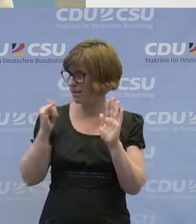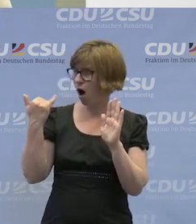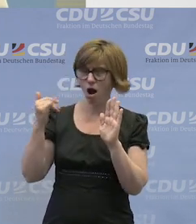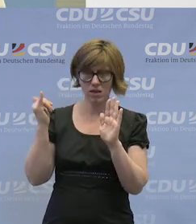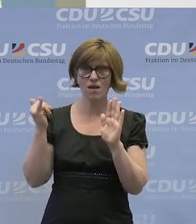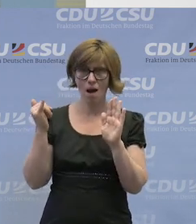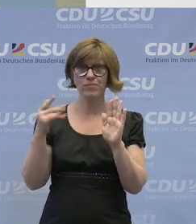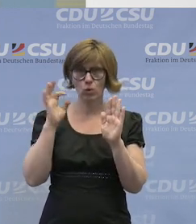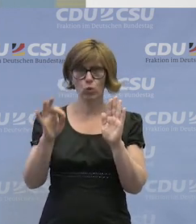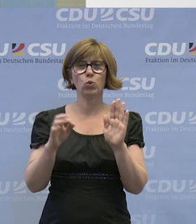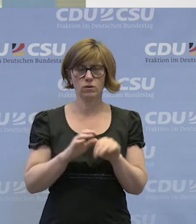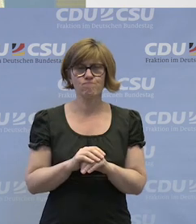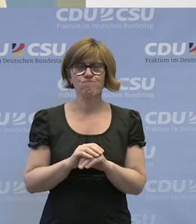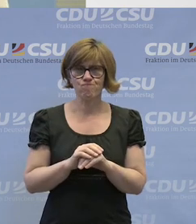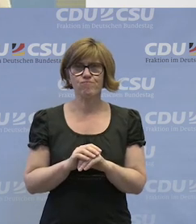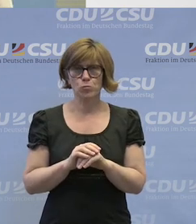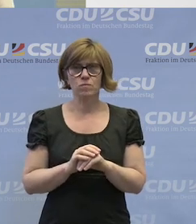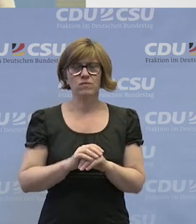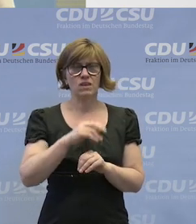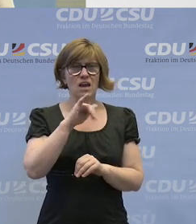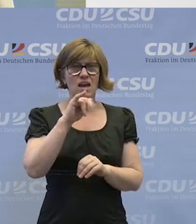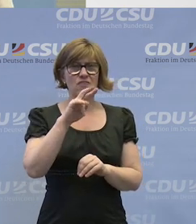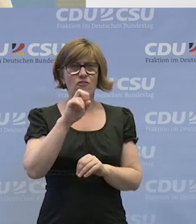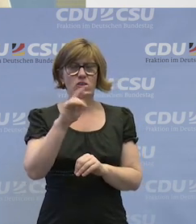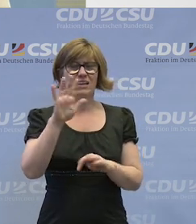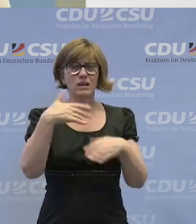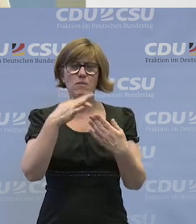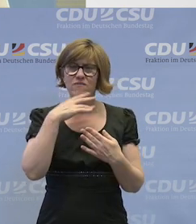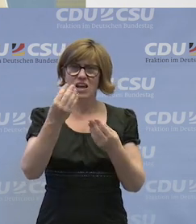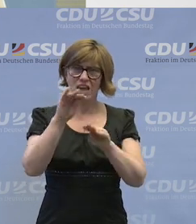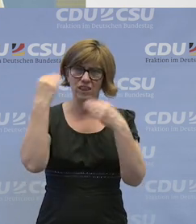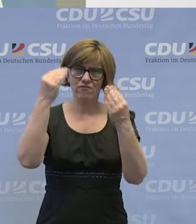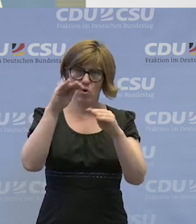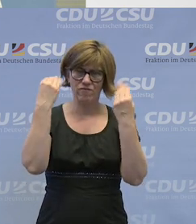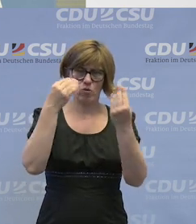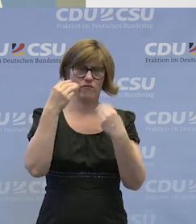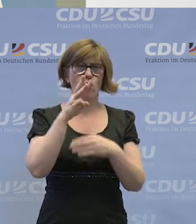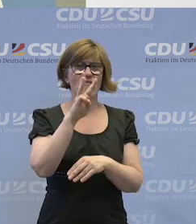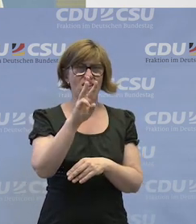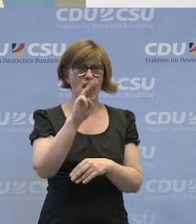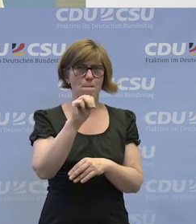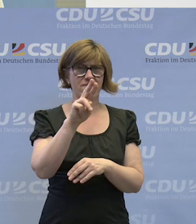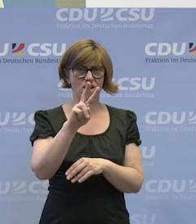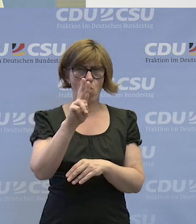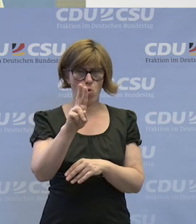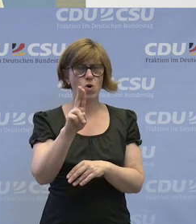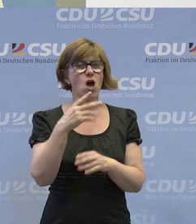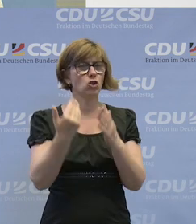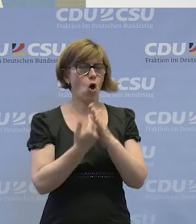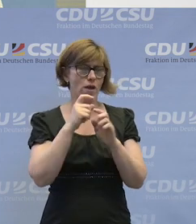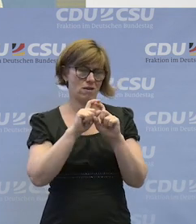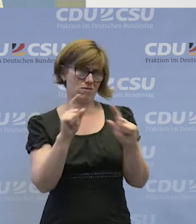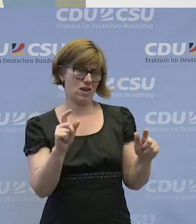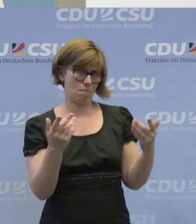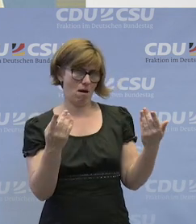Sehr gut. Yvonne, gibt ganz viele Infos in der WMVO zur Arbeit der Frauenbeauftragten. Das ist ja ein ganz neues Thema.